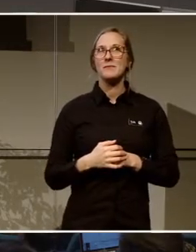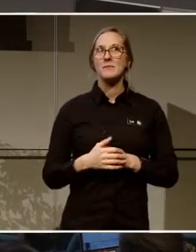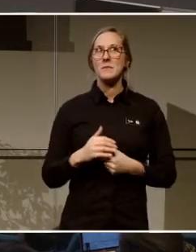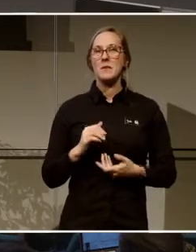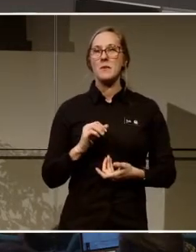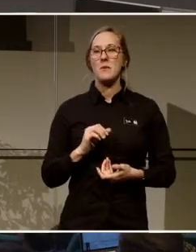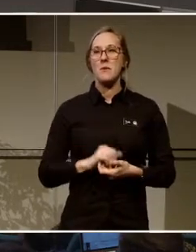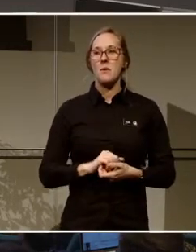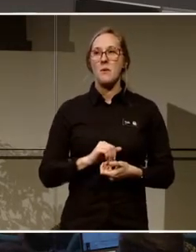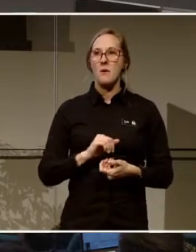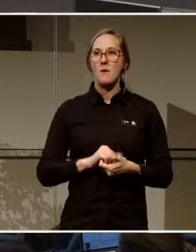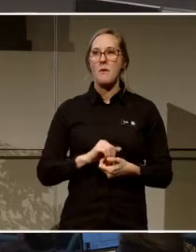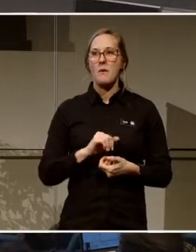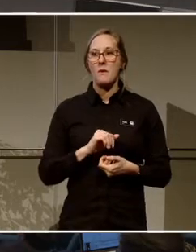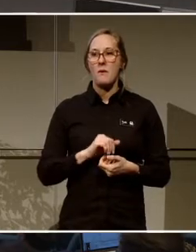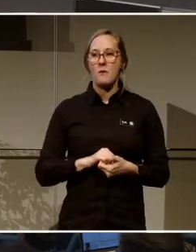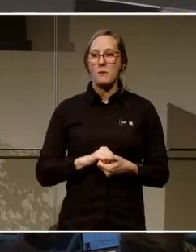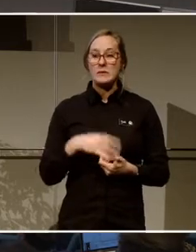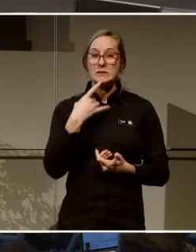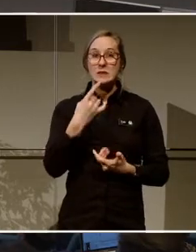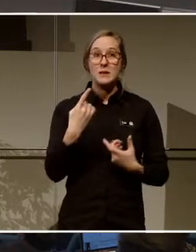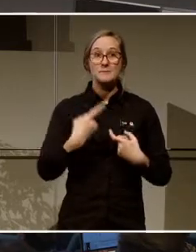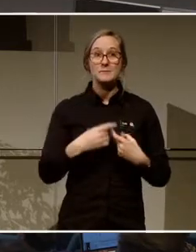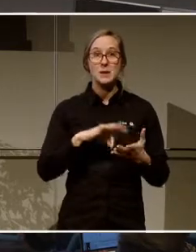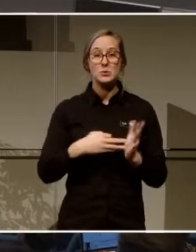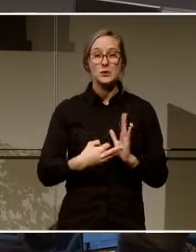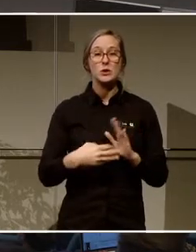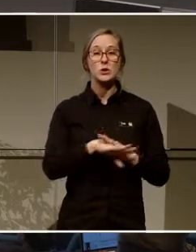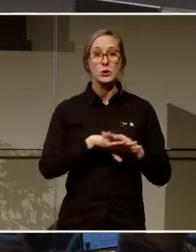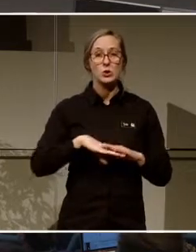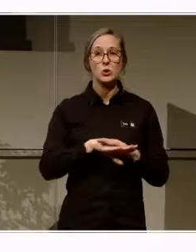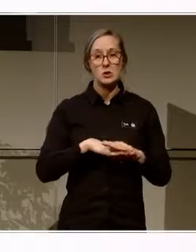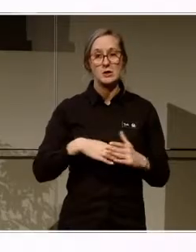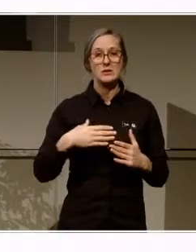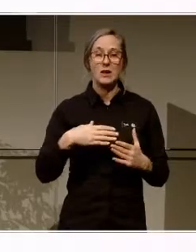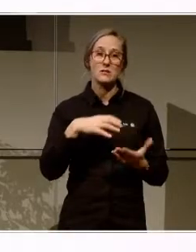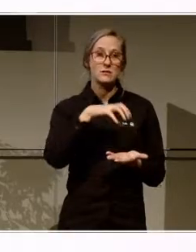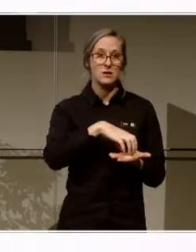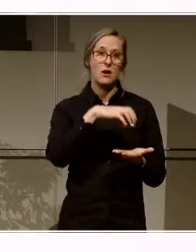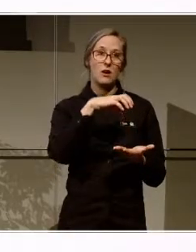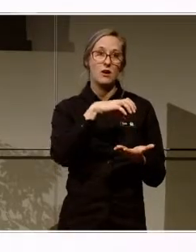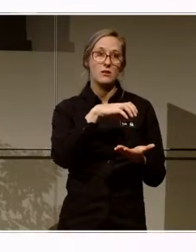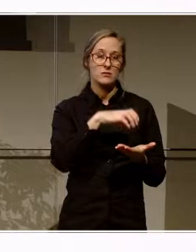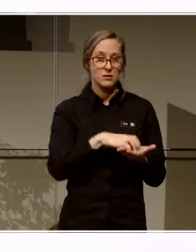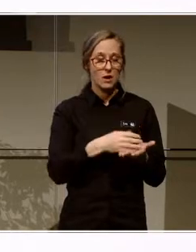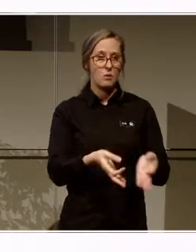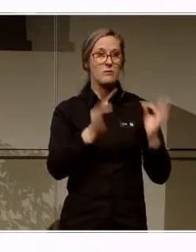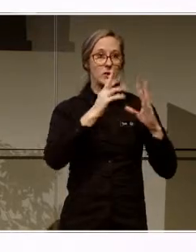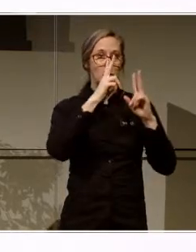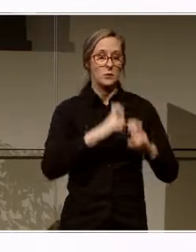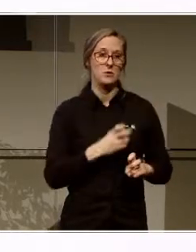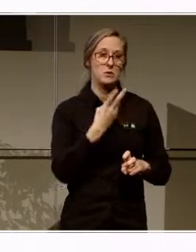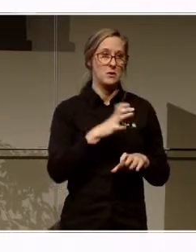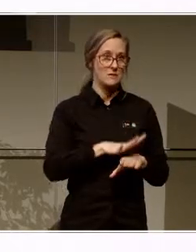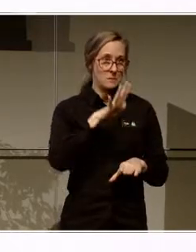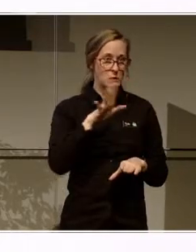Och det man kan säga om det här projektet är att det i grunden kommer från en statlig och offentlig utredning som kom 2015. Där man